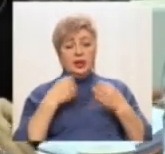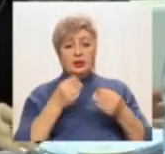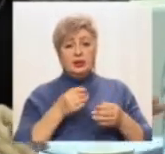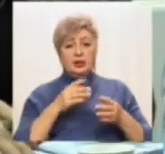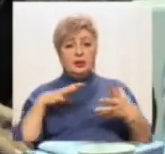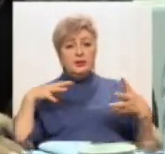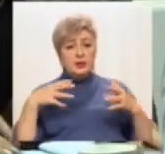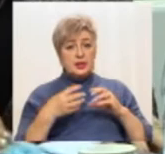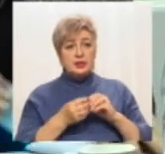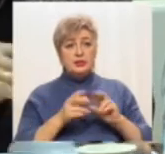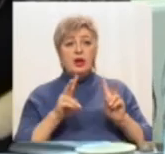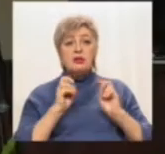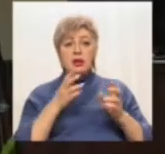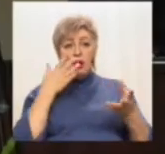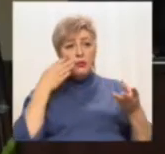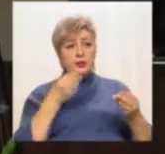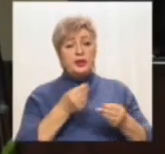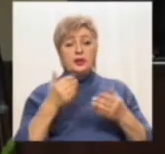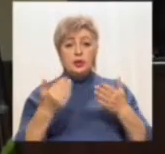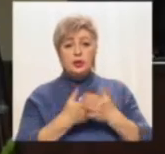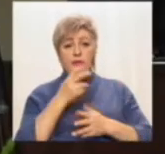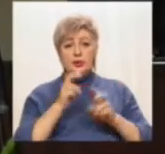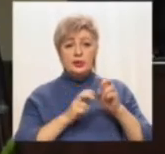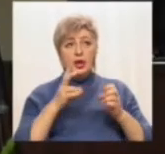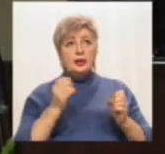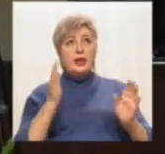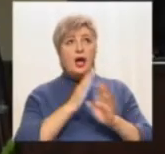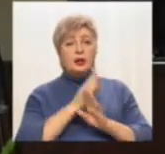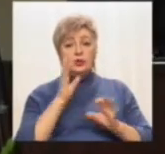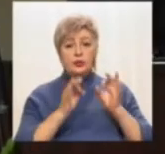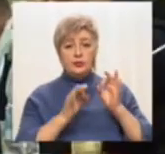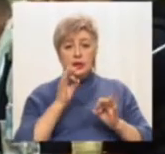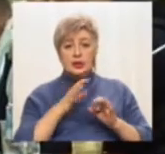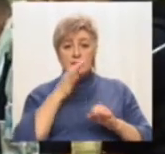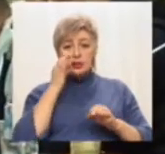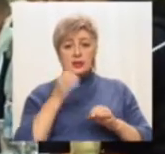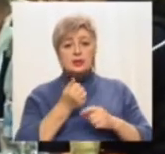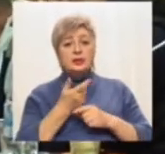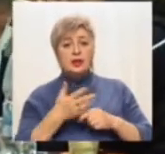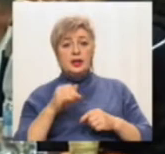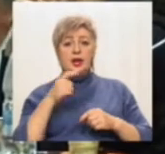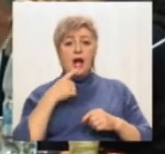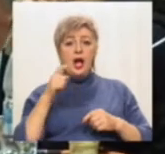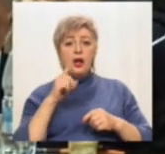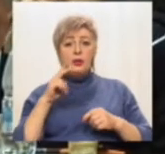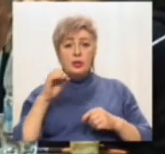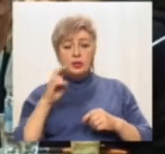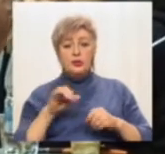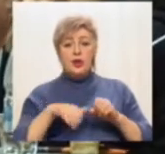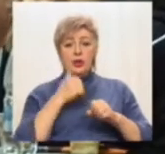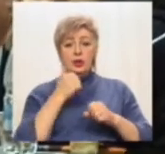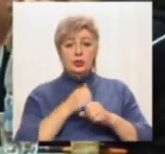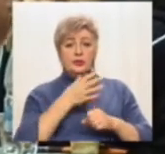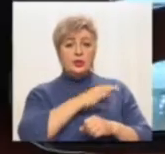звіт щодо того, як вплине нове виробництво надовкілля, сказали декілька екологів під час слухань. Головний юрисконсульт